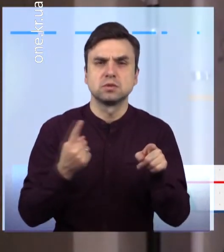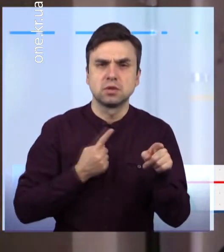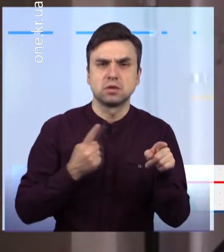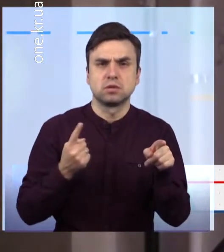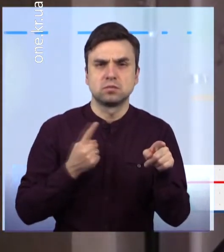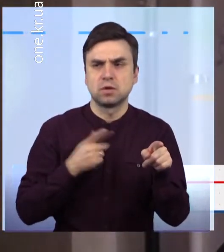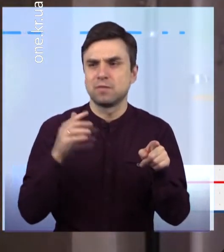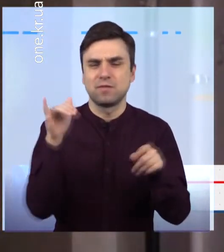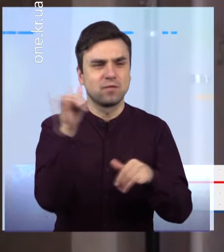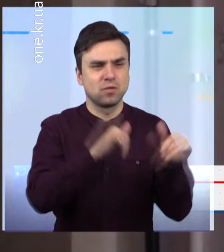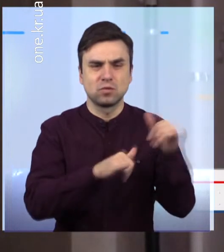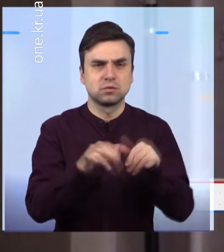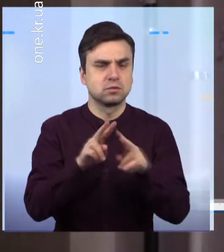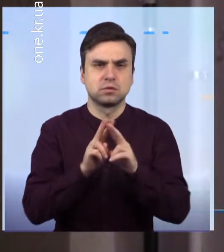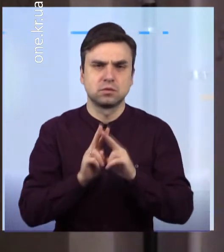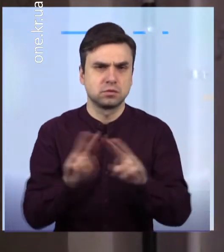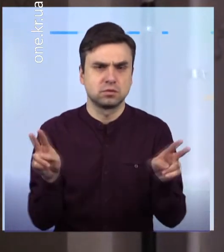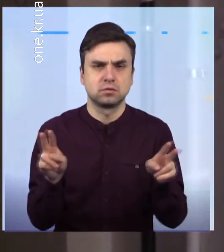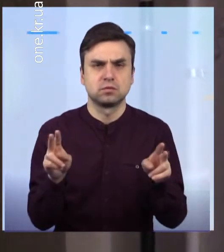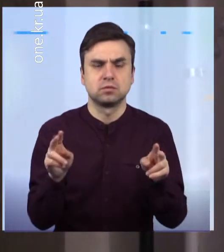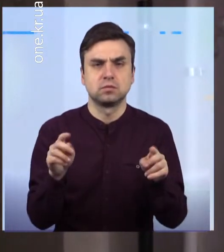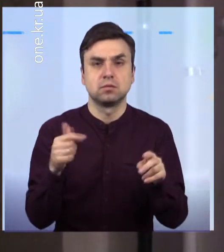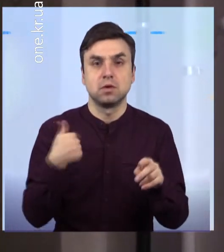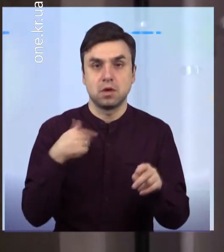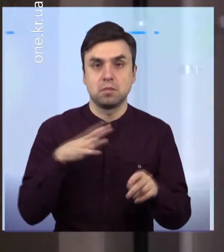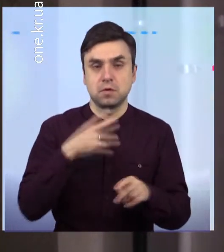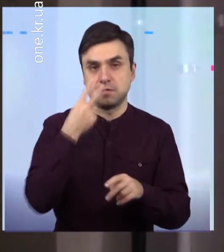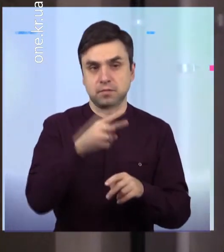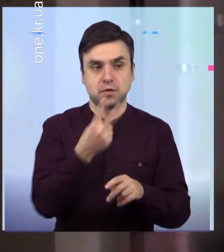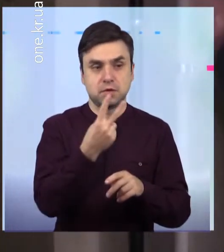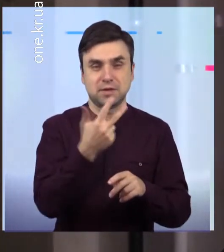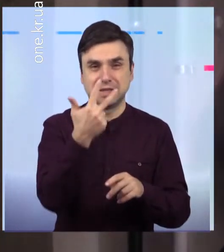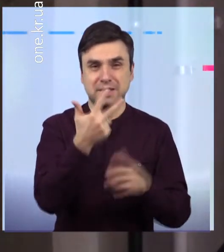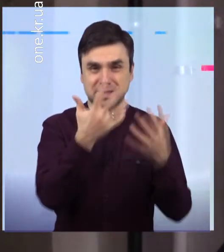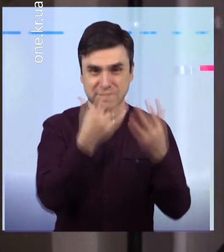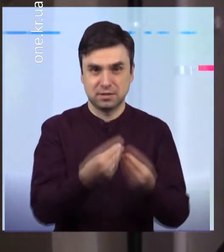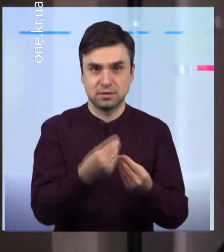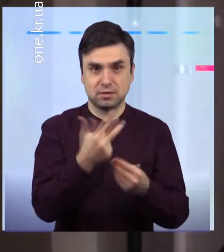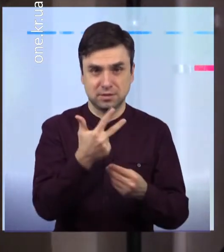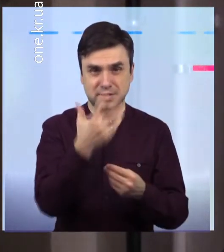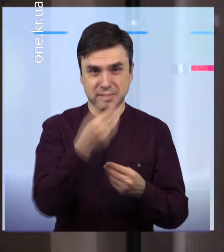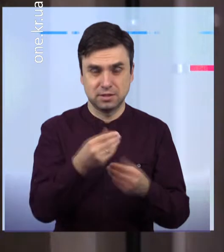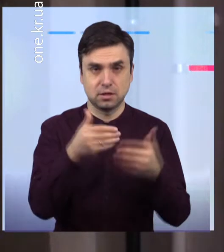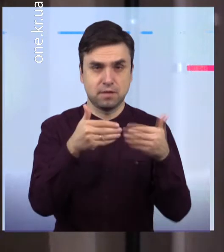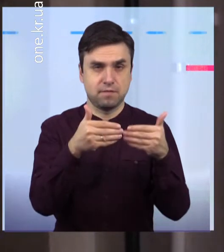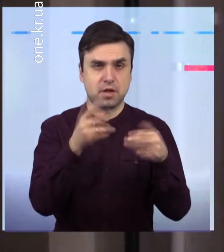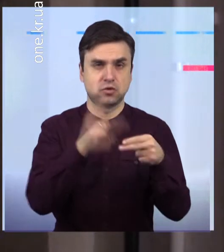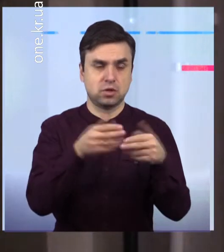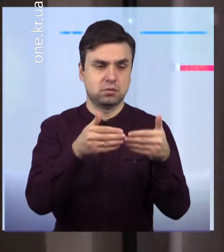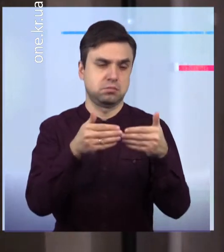бачив, що вже квартира була відкрита, в життєві двері Я позвонив нашому коменданту,